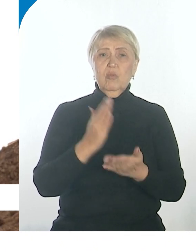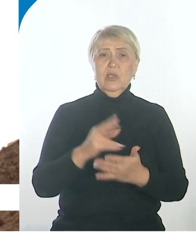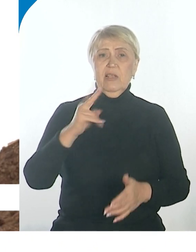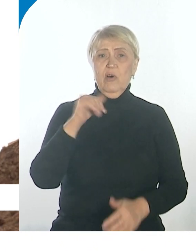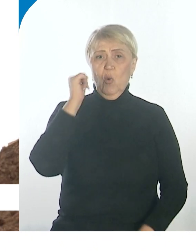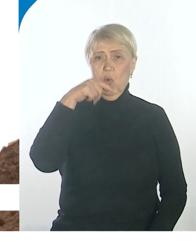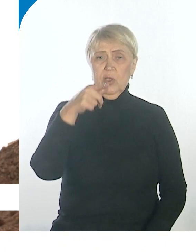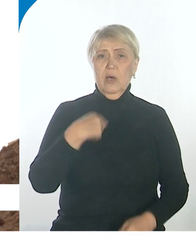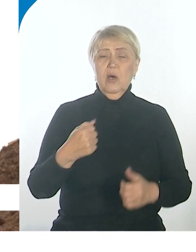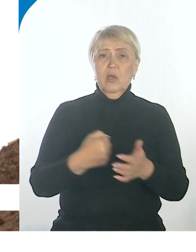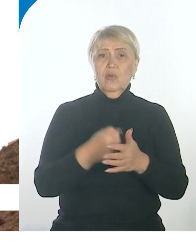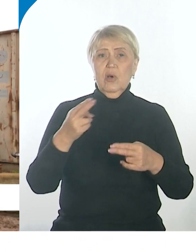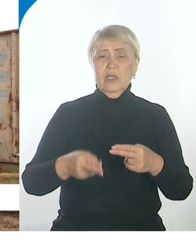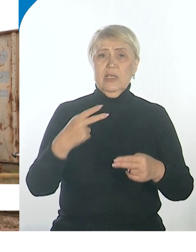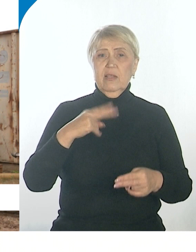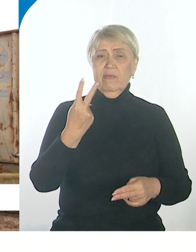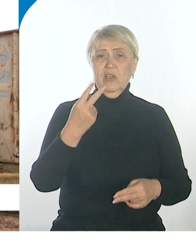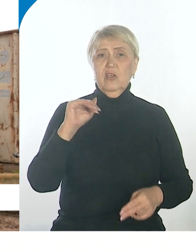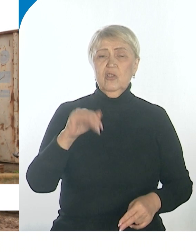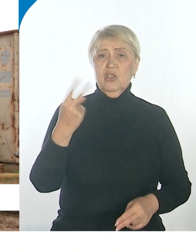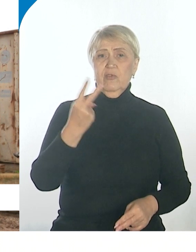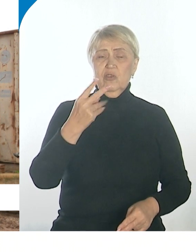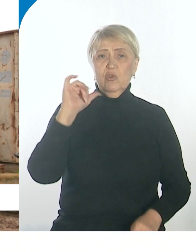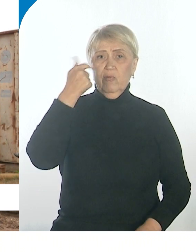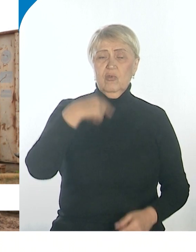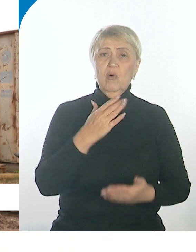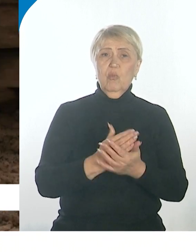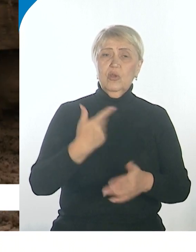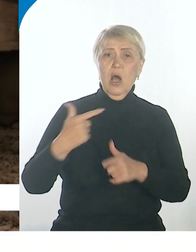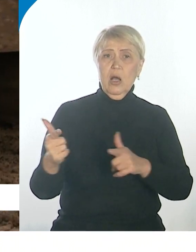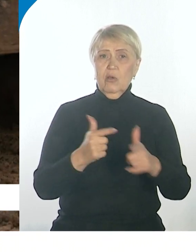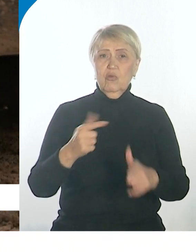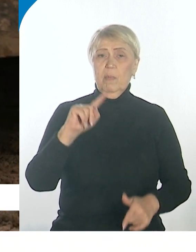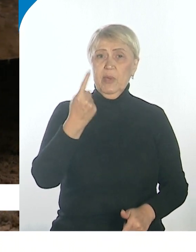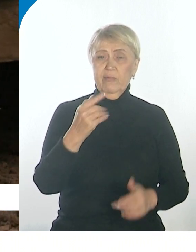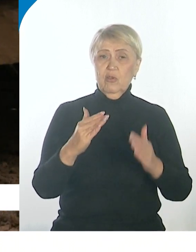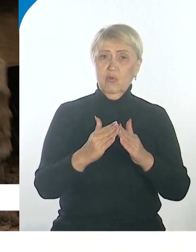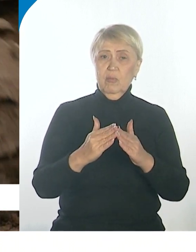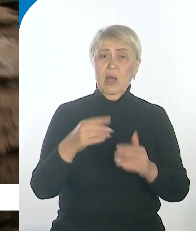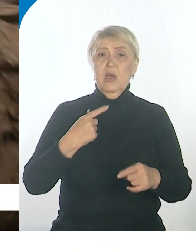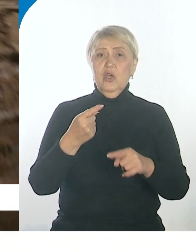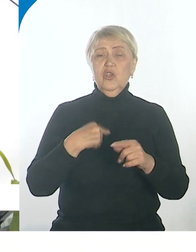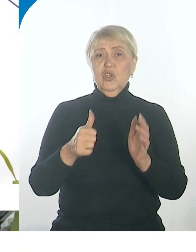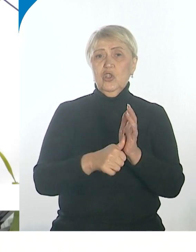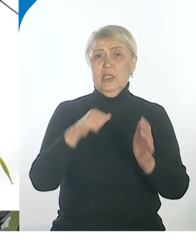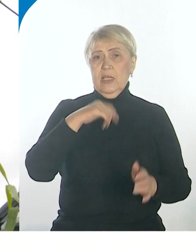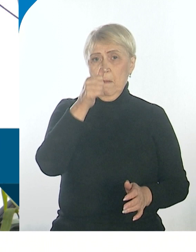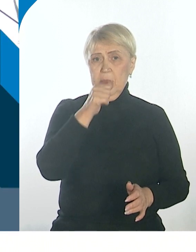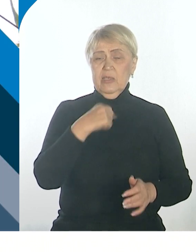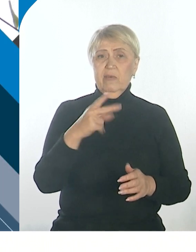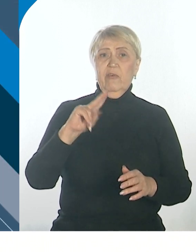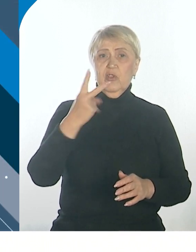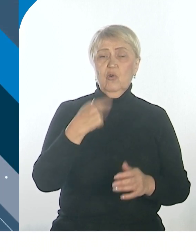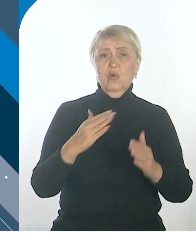два года. До конца 2024-го будет готов первый дом, а еще через полгода – второй. Игорь Сукачев, Ольга Власова, Смотри